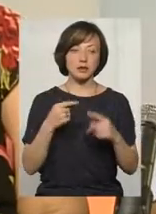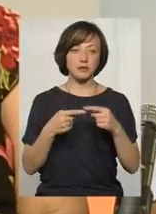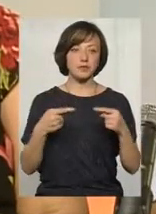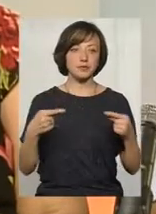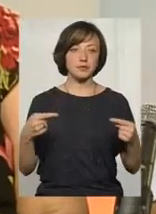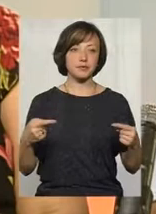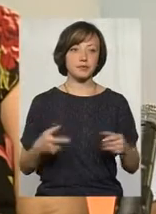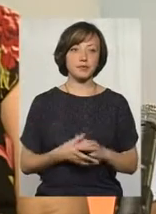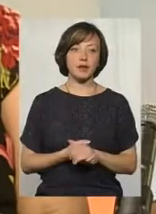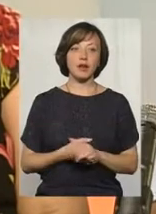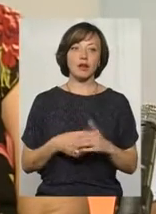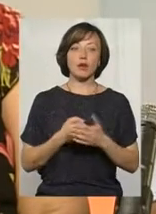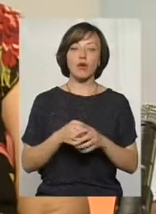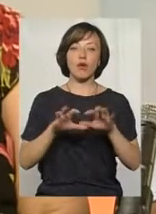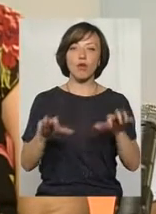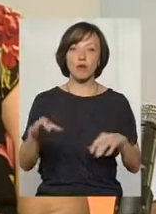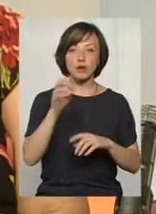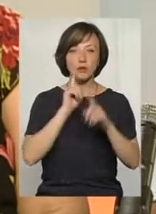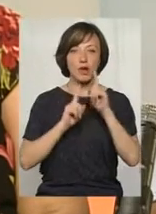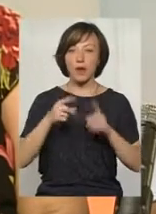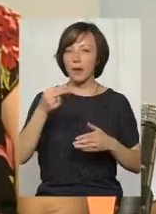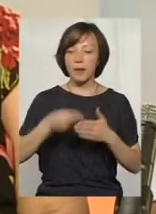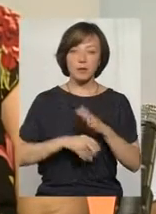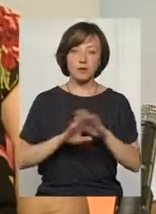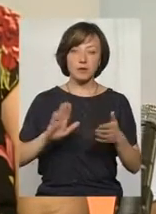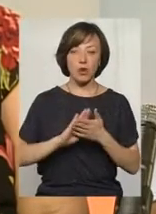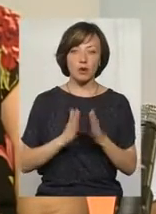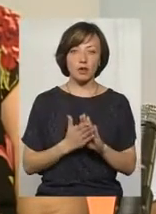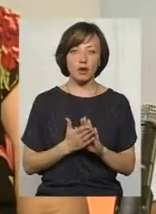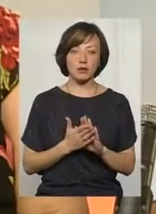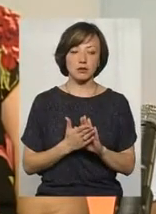і до голови обласної ради, знову ж таки, не підписувати контракт.